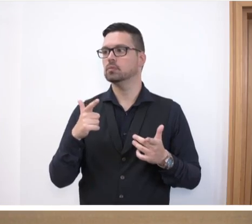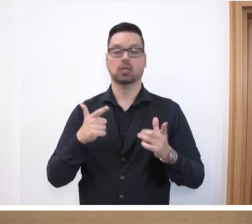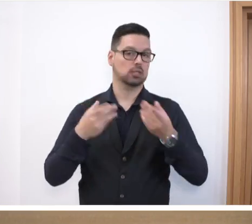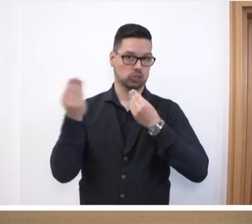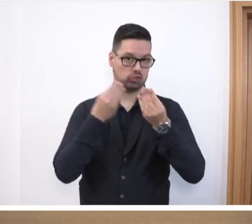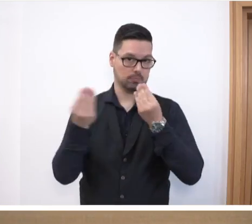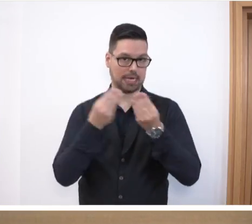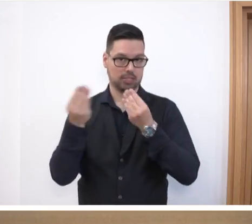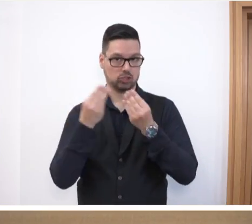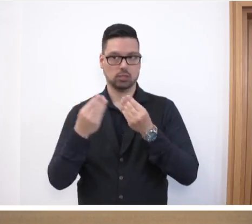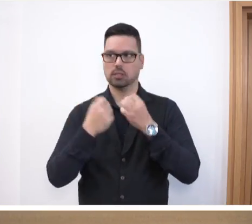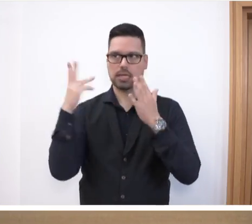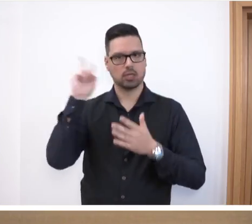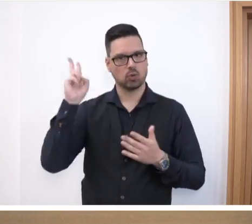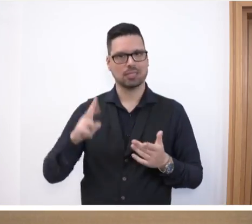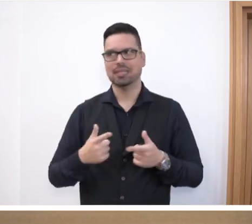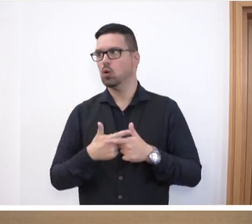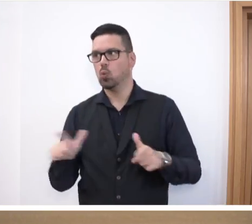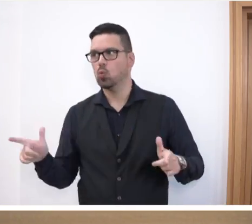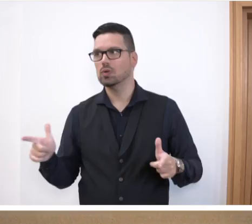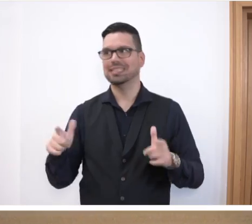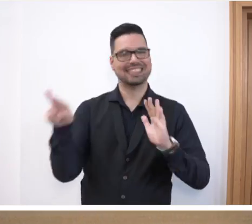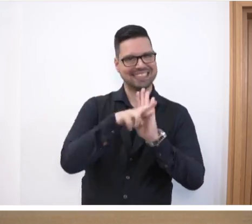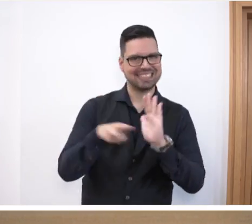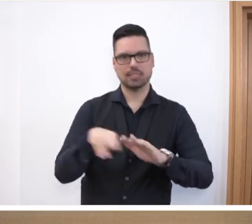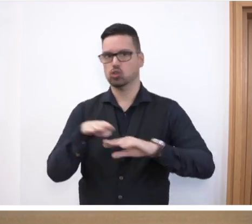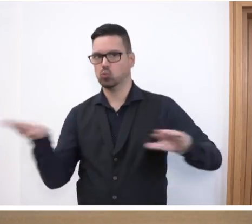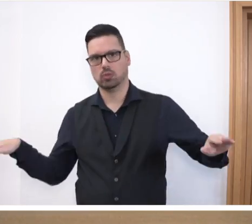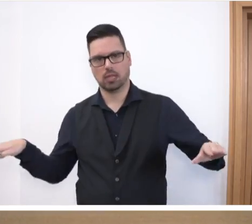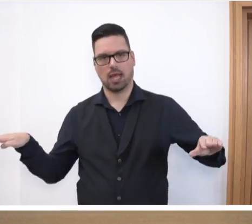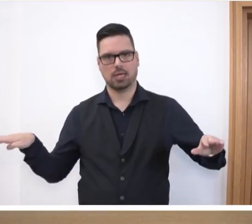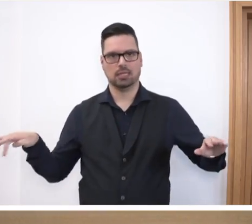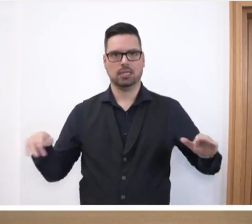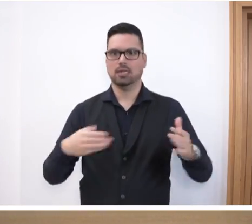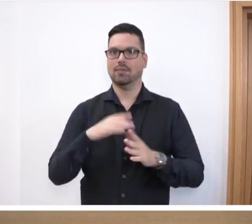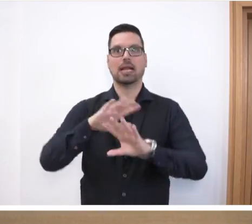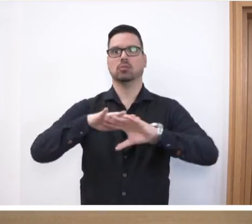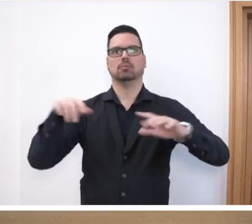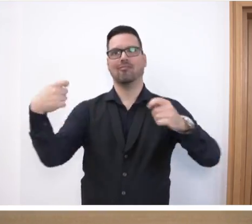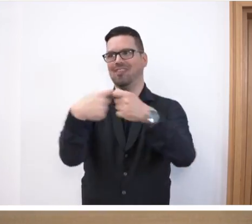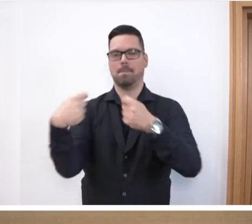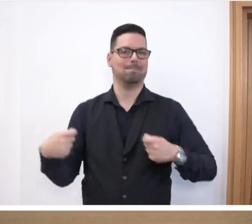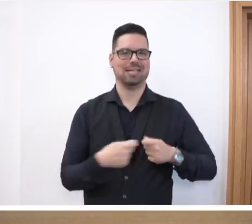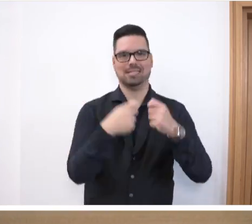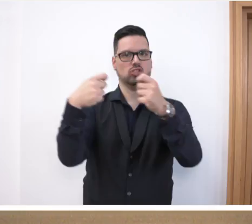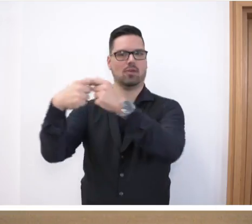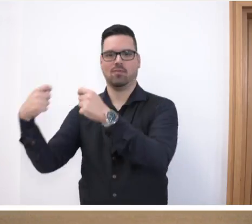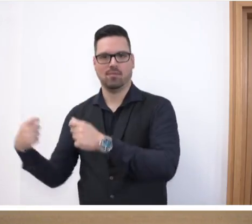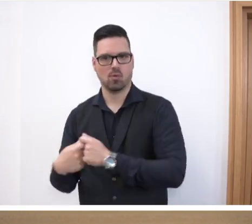Gesprächen deutlich gehört, Ohne eine gesetzliche Grundlage lässt sich eine weitreichende verbindliche Form des